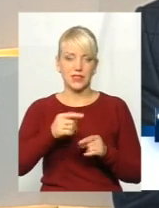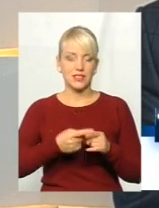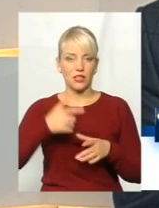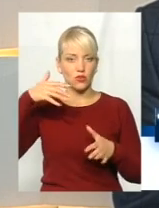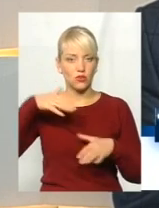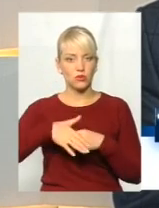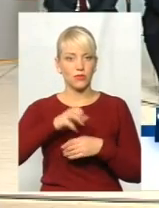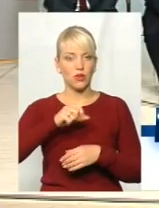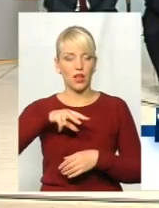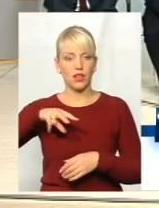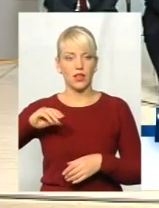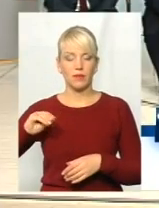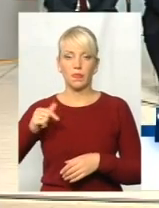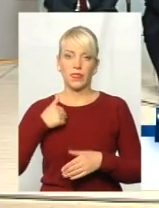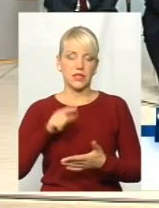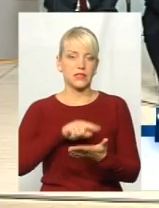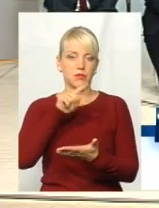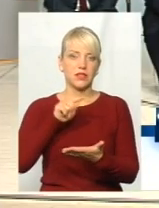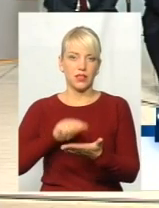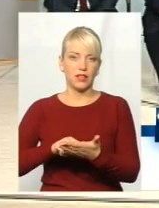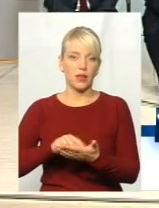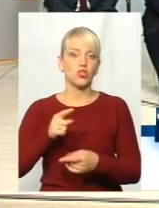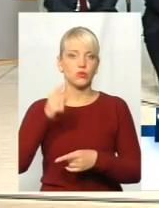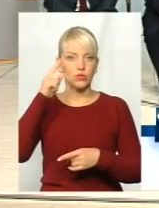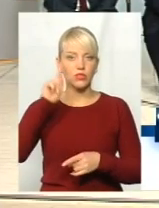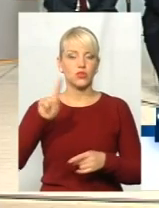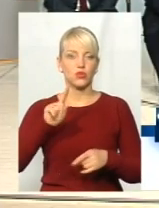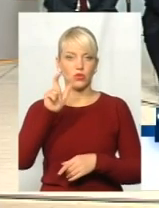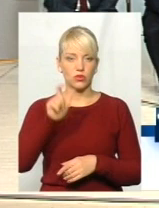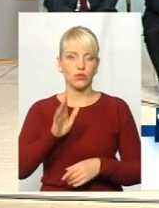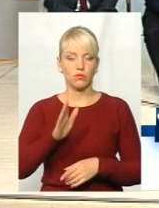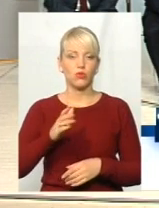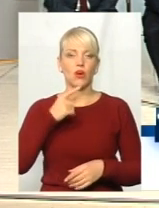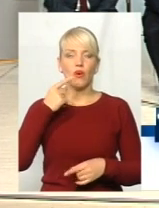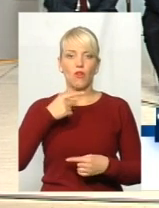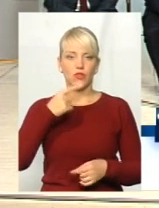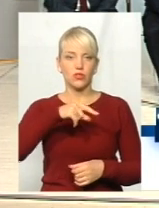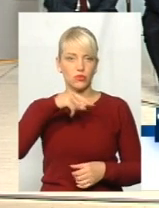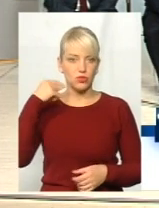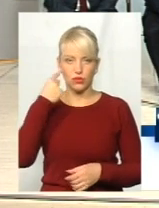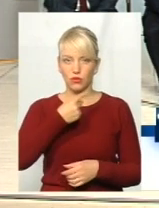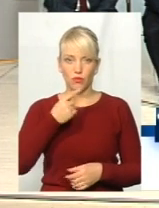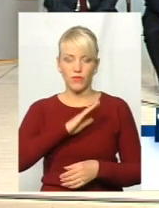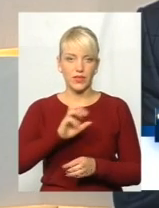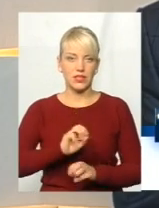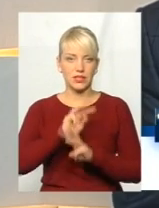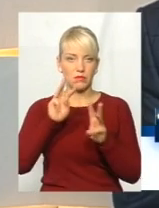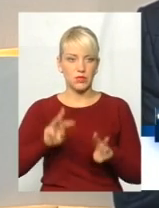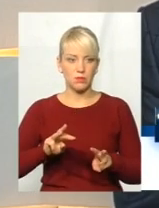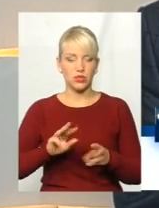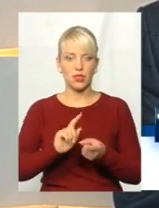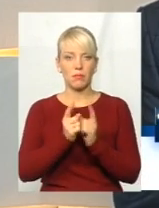Але я задаю питання – а чому, знаючи, що людина буде розмовляти російською, не забезпечили